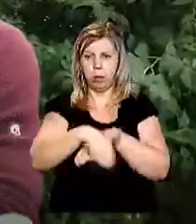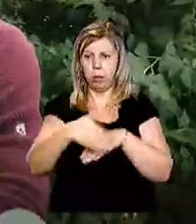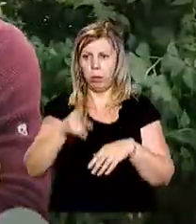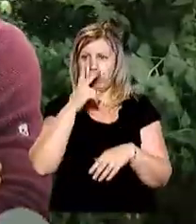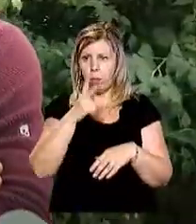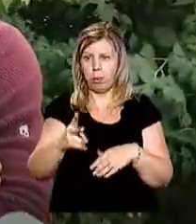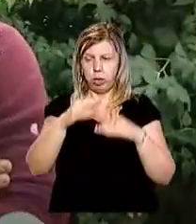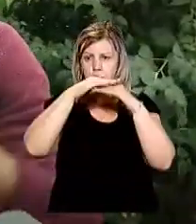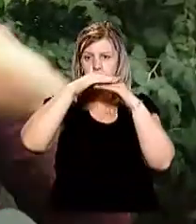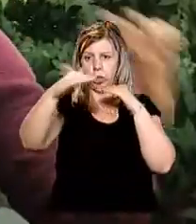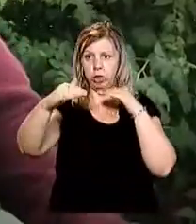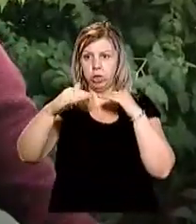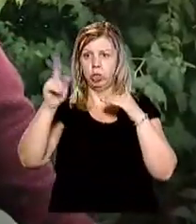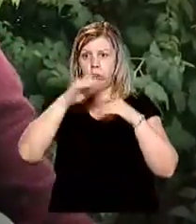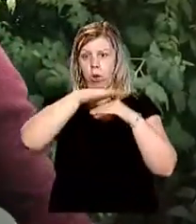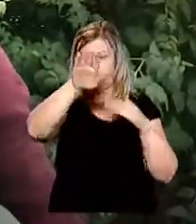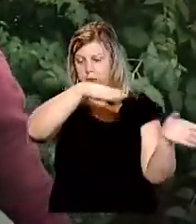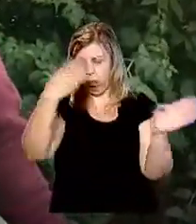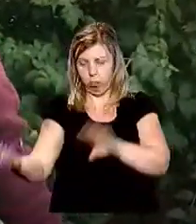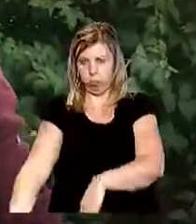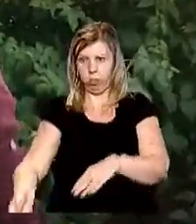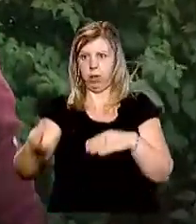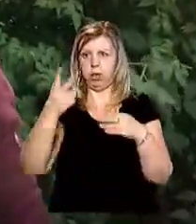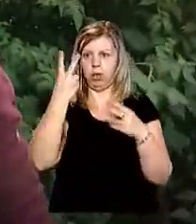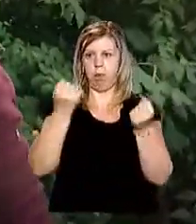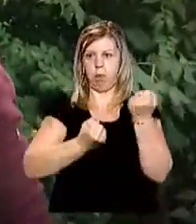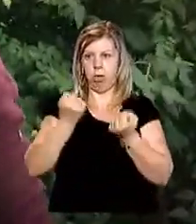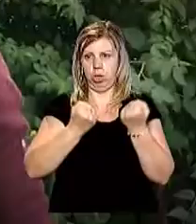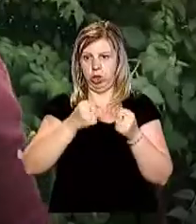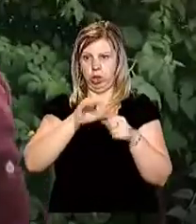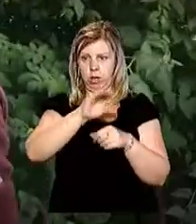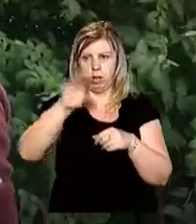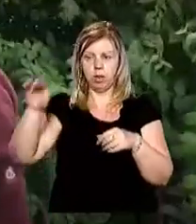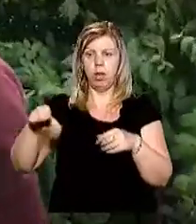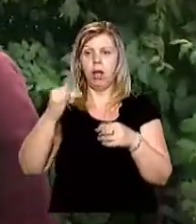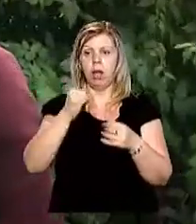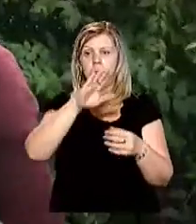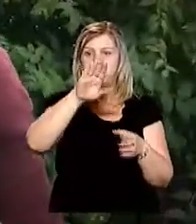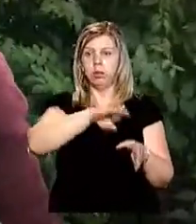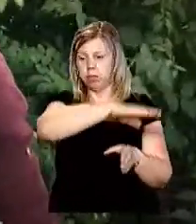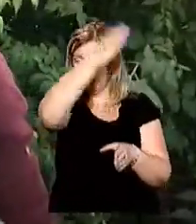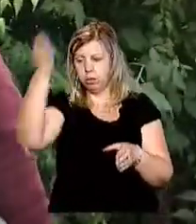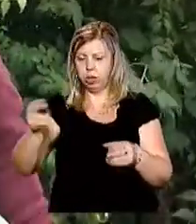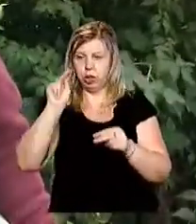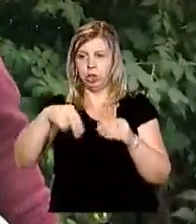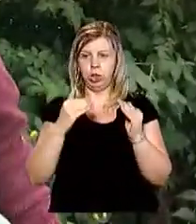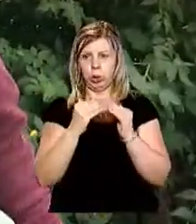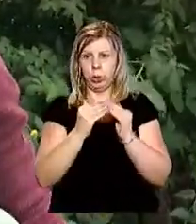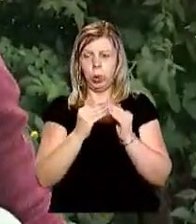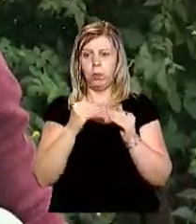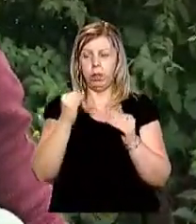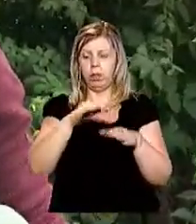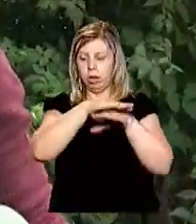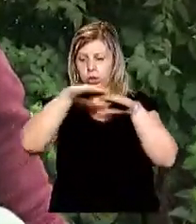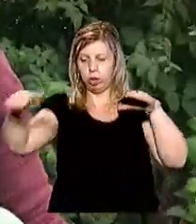побачив кришу, що криша лежить на двох машинах. Її перекинуло через дім і лежала